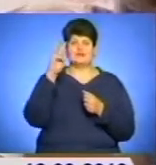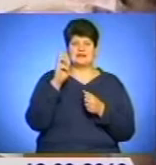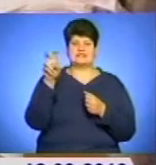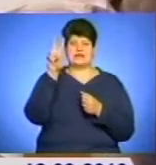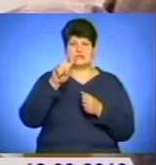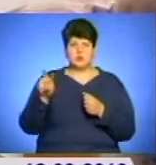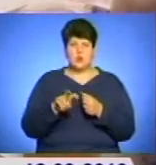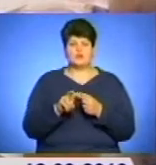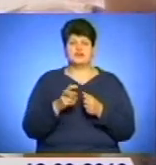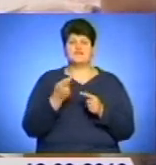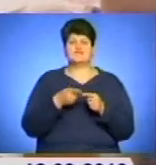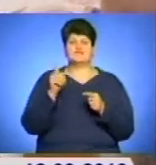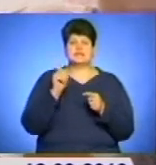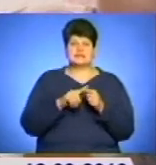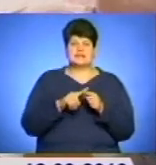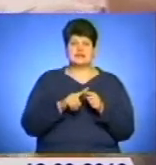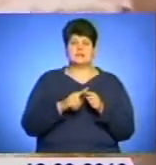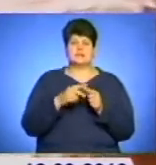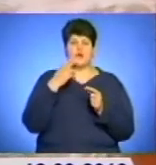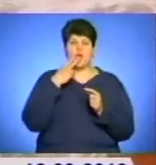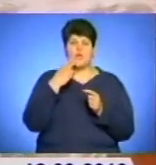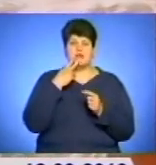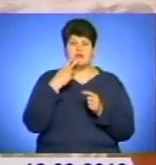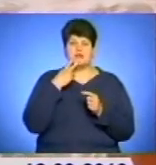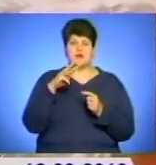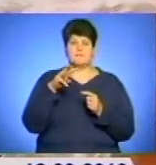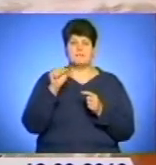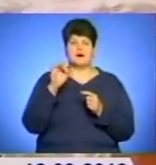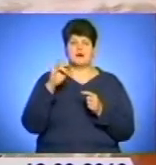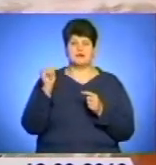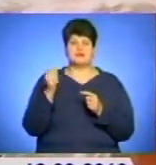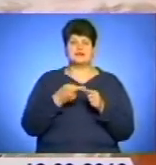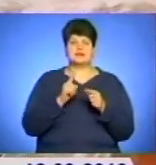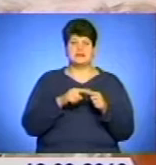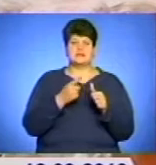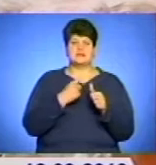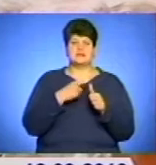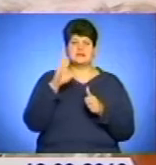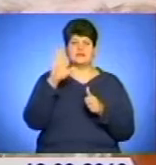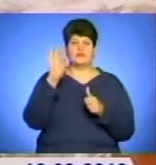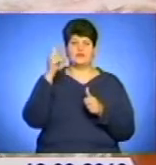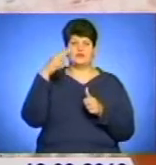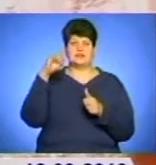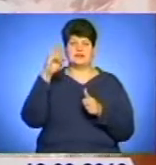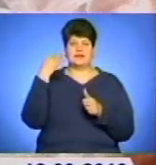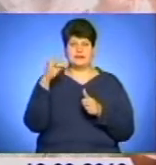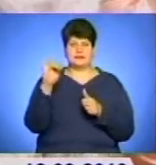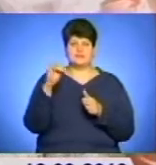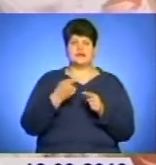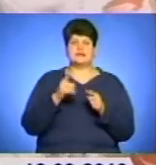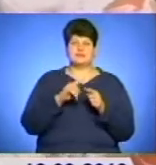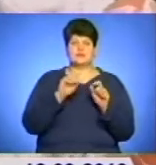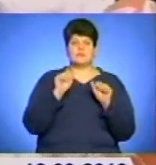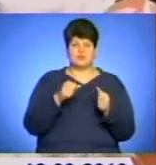Даний пристрій – це пристрій для коріння марихуани. Називається між наркозалежними особами водний. Ми ззовні можемо бачити